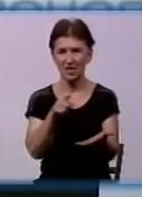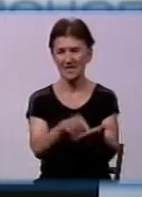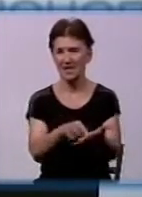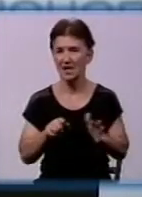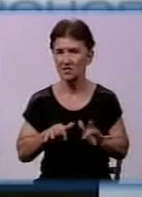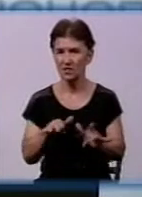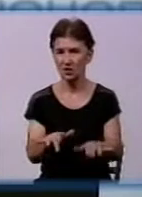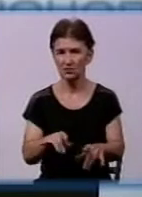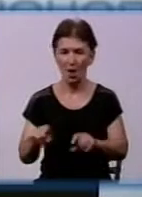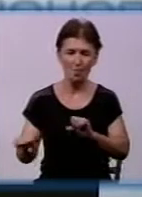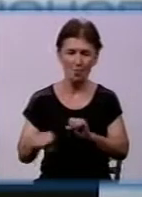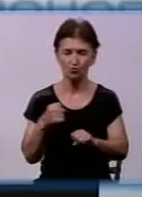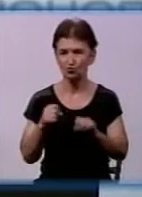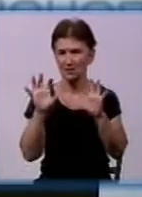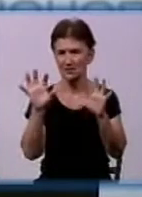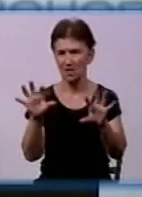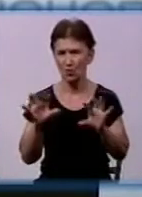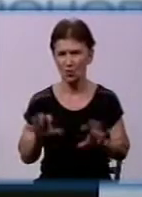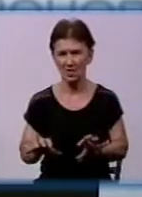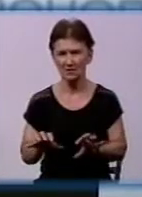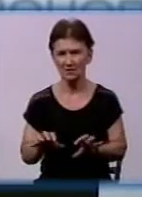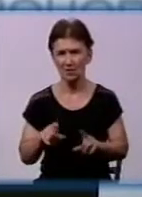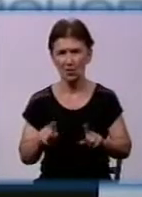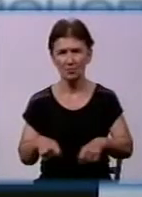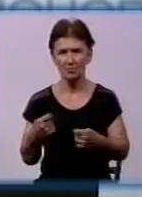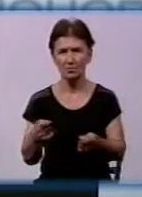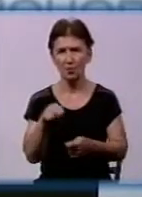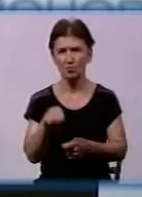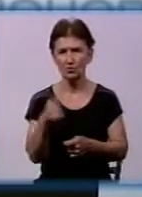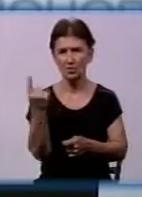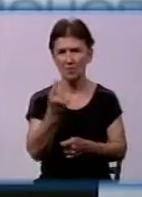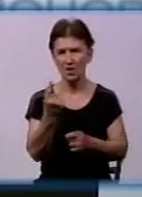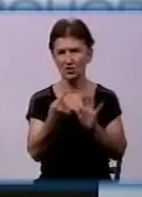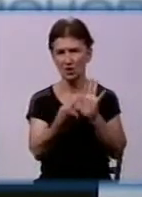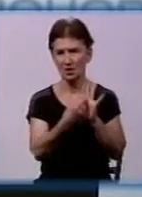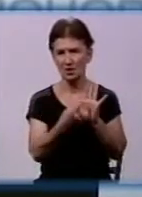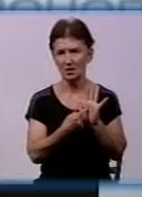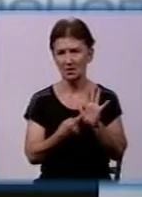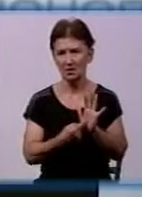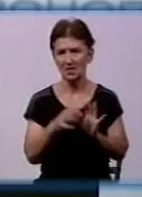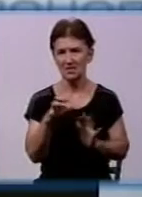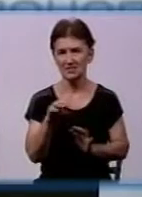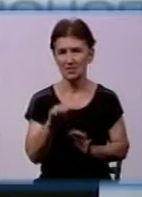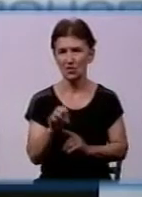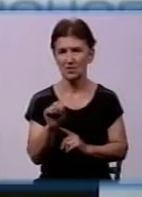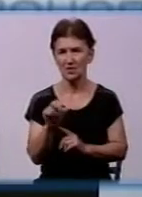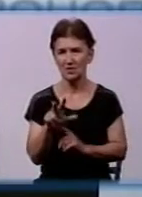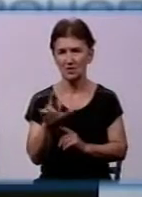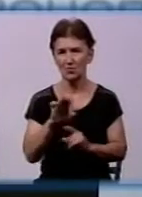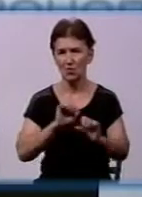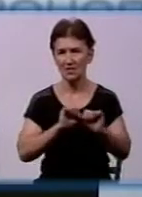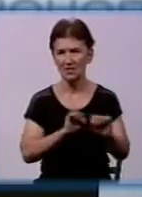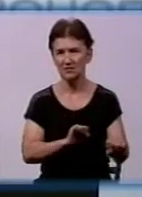законодавства про захист економічної конкуренції, передбачених пунктом 1, частини 2, статті 13 Закону України про захист